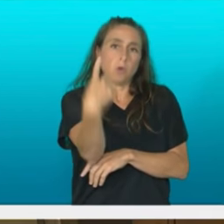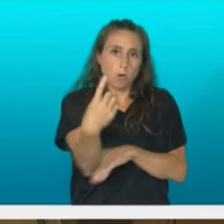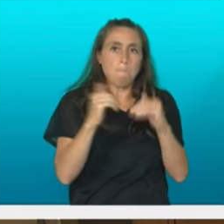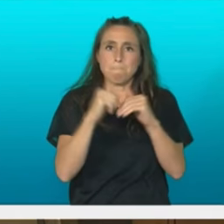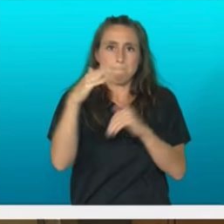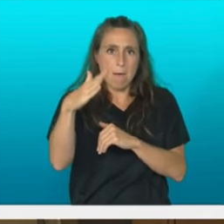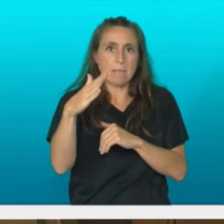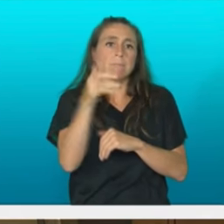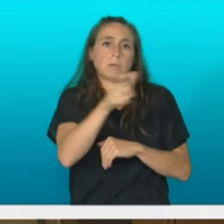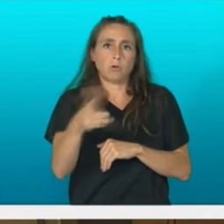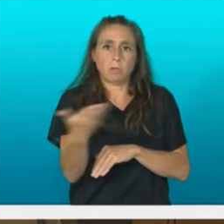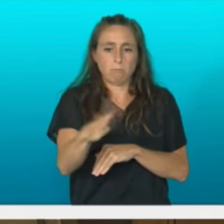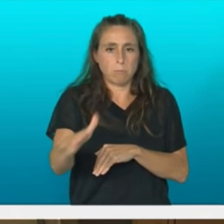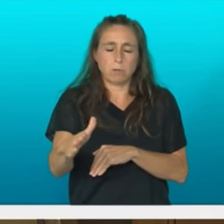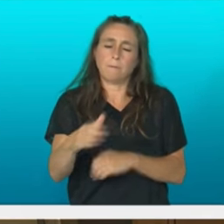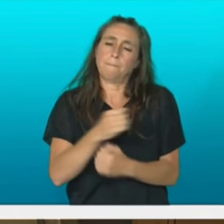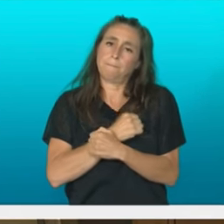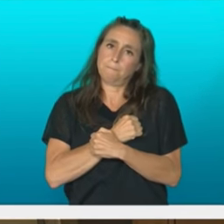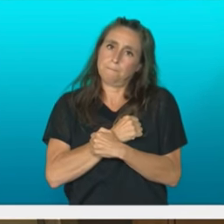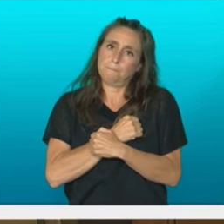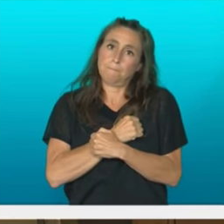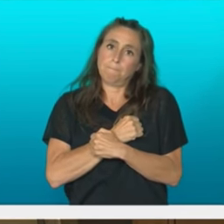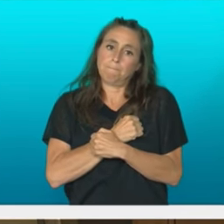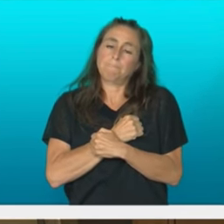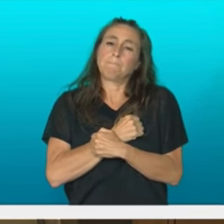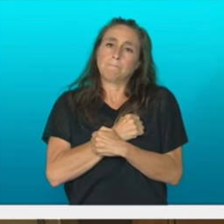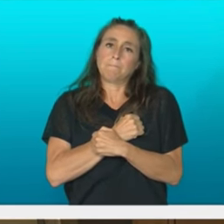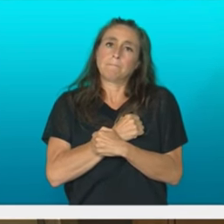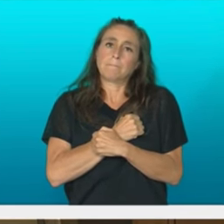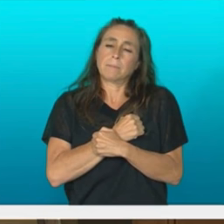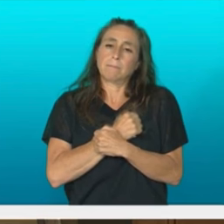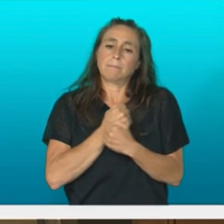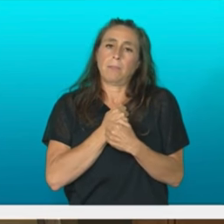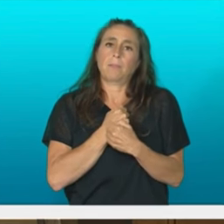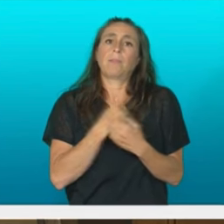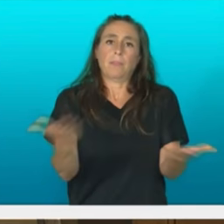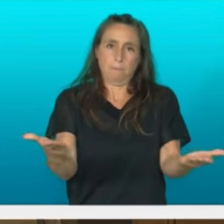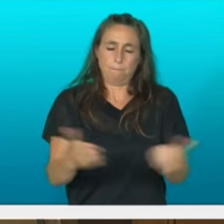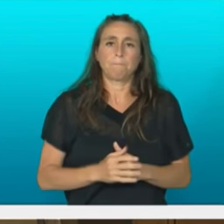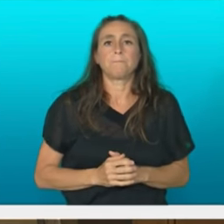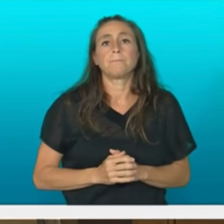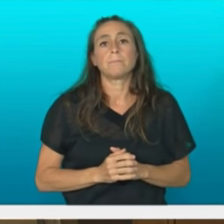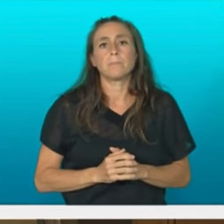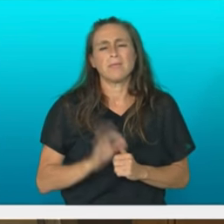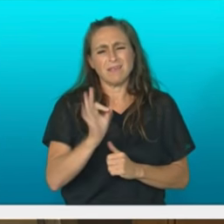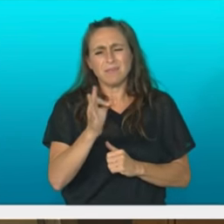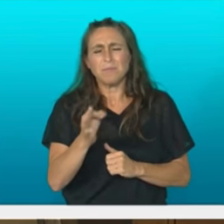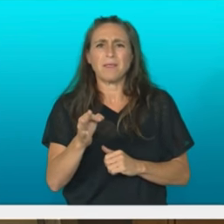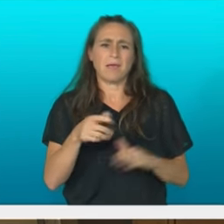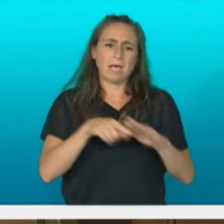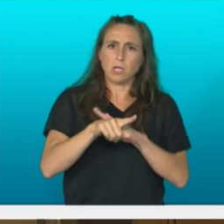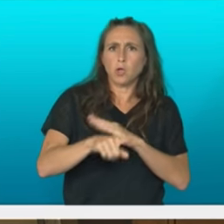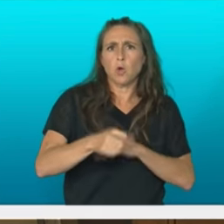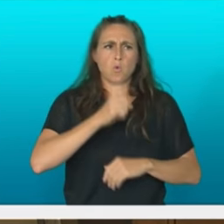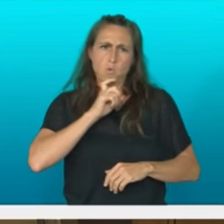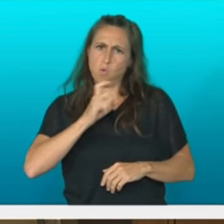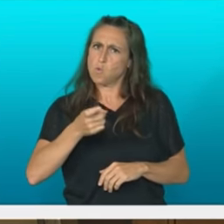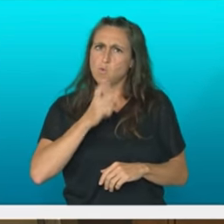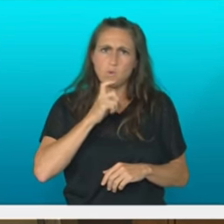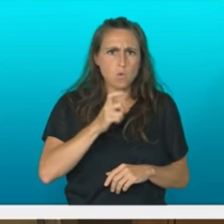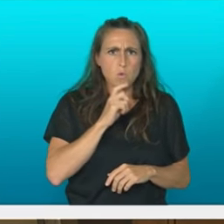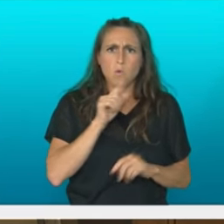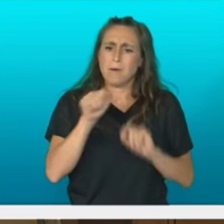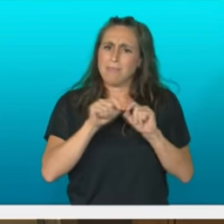dira. Eta gure maitasuna, za daldu eta bidali nahi diet guztiei. Badakigus, aintesua hundiko kudeak eta izan dela pandemiarena.